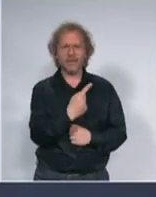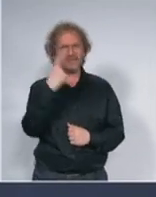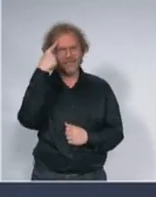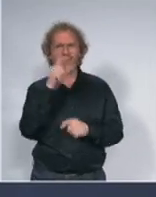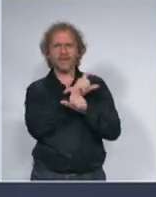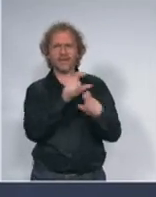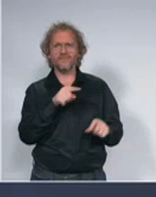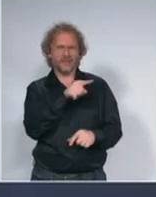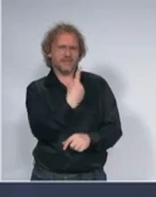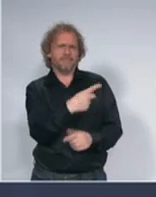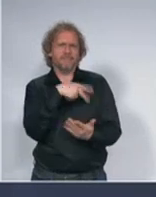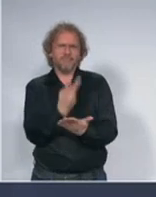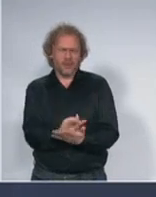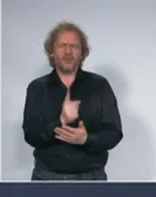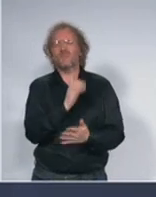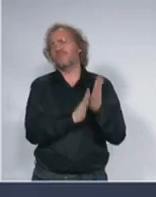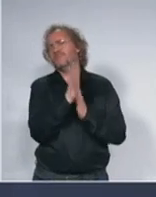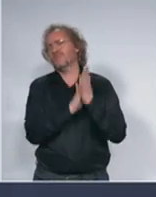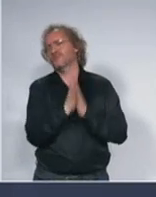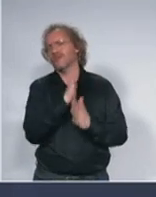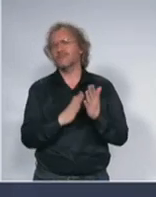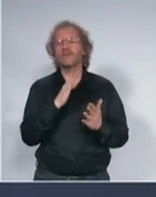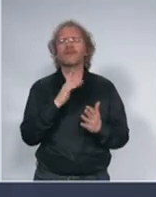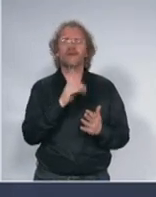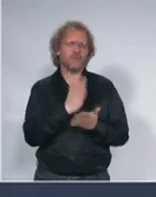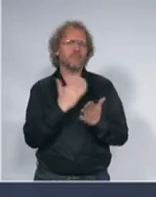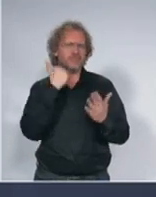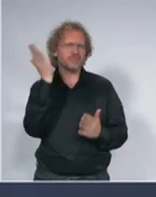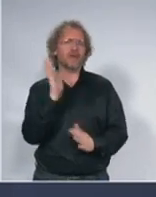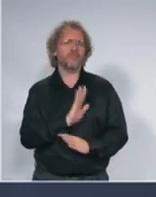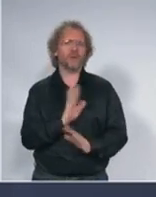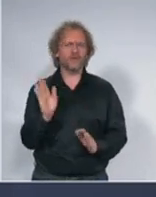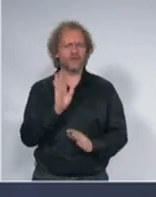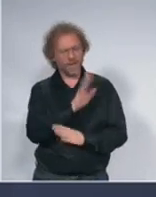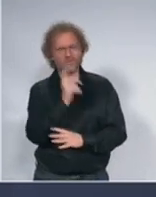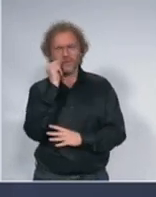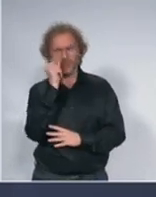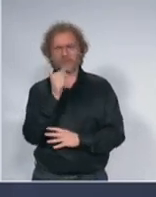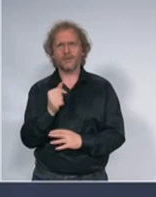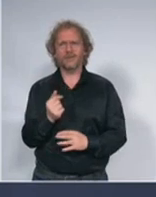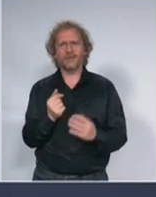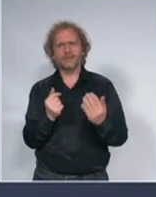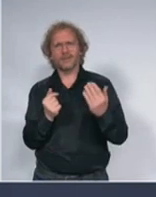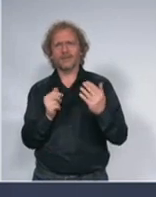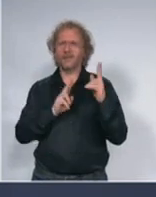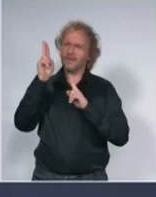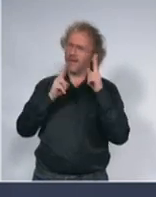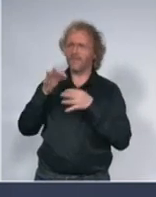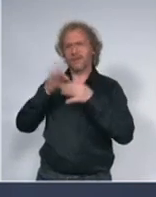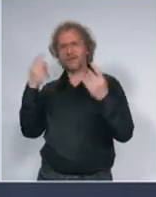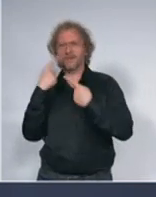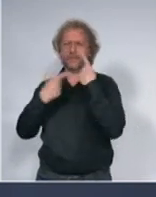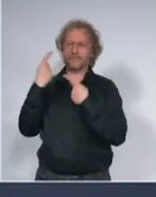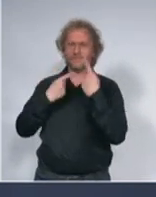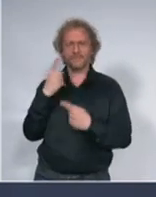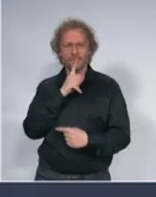pričati o takvim ljudima i sram da ih bude da se uopšte javljaju sram da ih bude Hvala